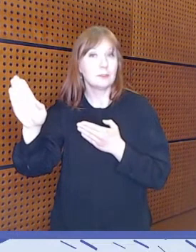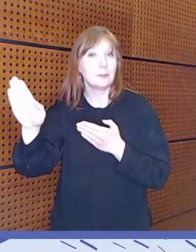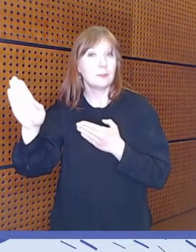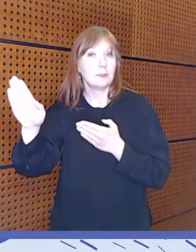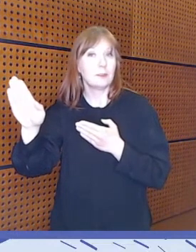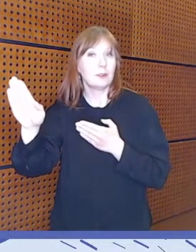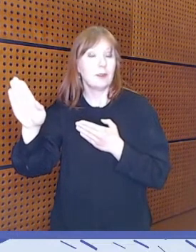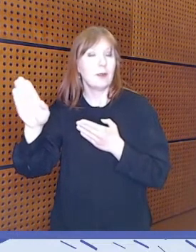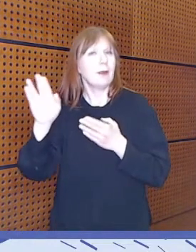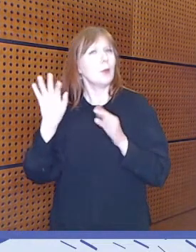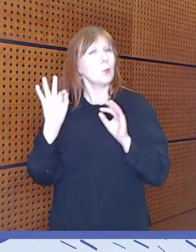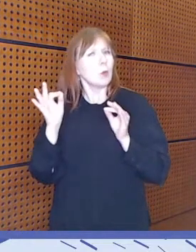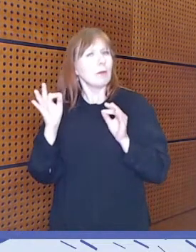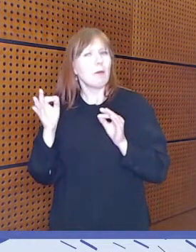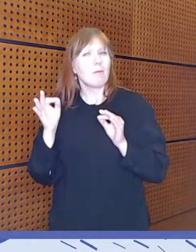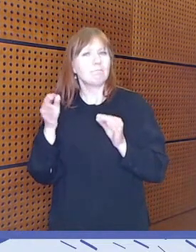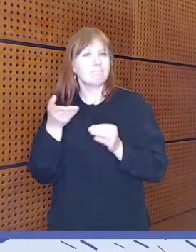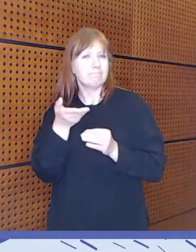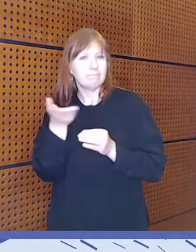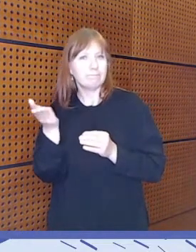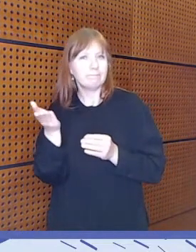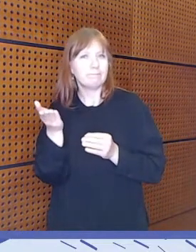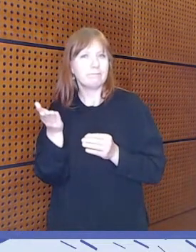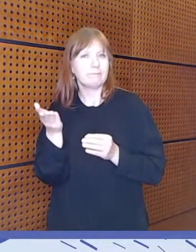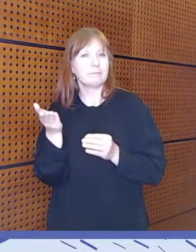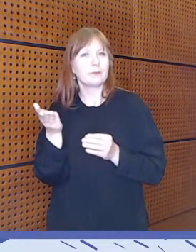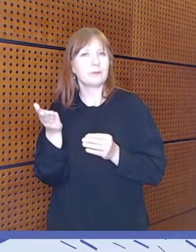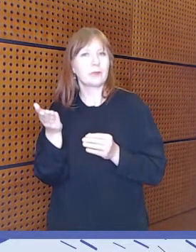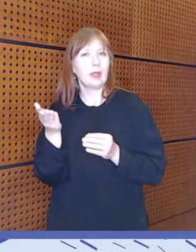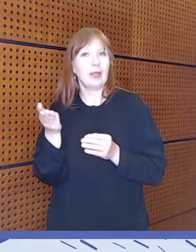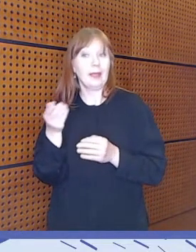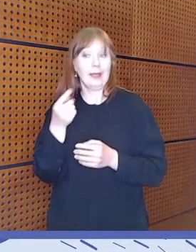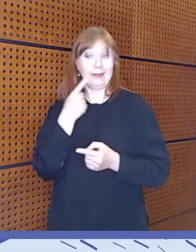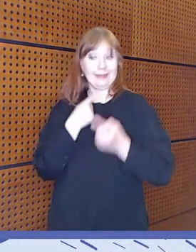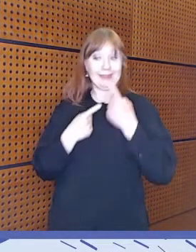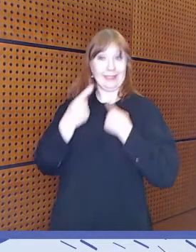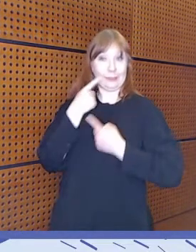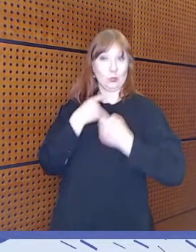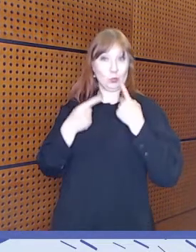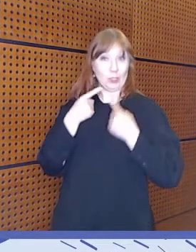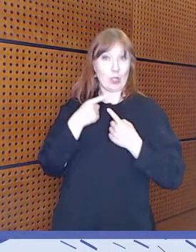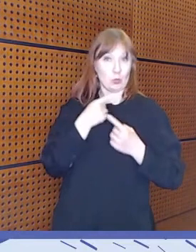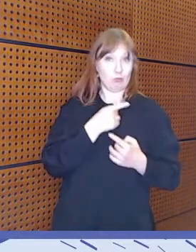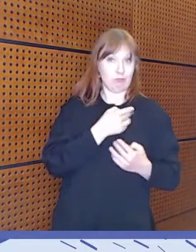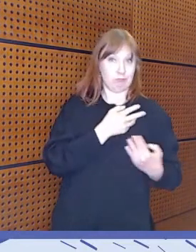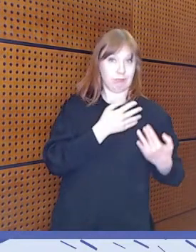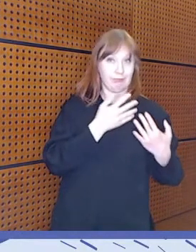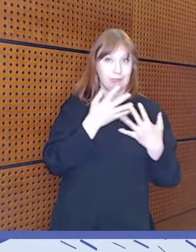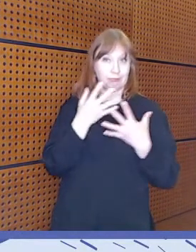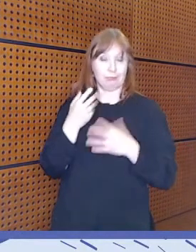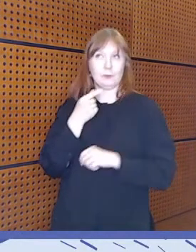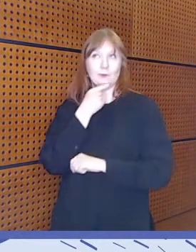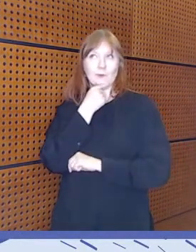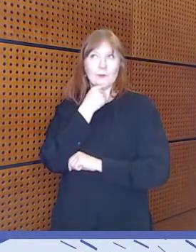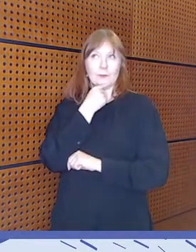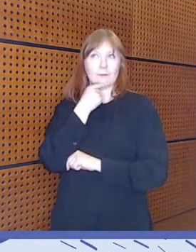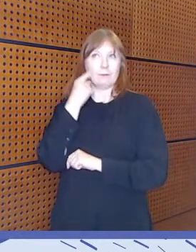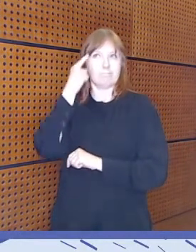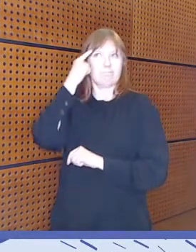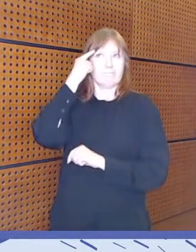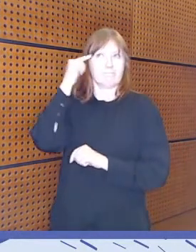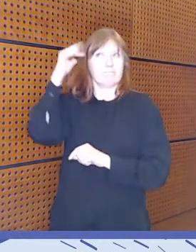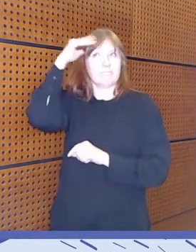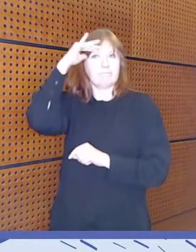Onko teillä nyt tässä keskusteltu ollaan, ja on varmasti vähän herännyt tässä ajatuksia,